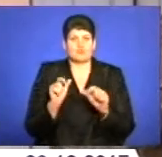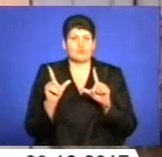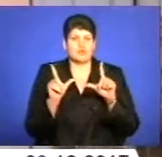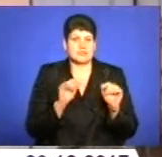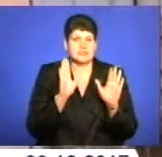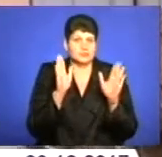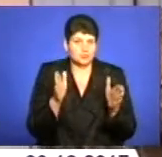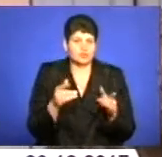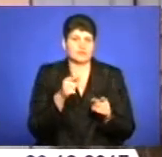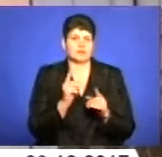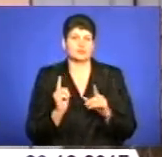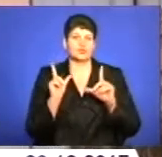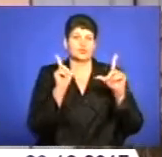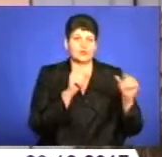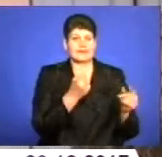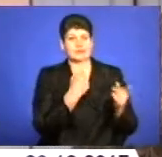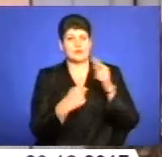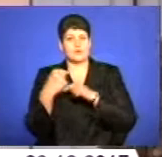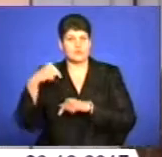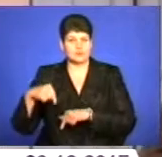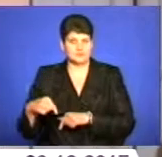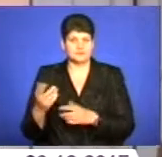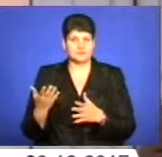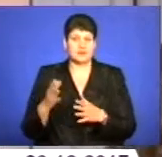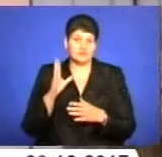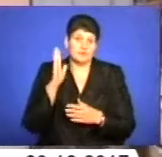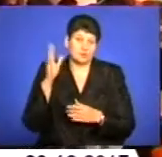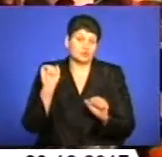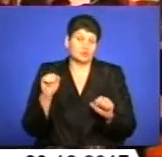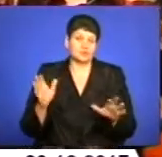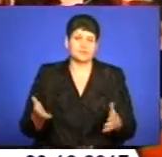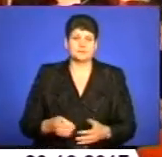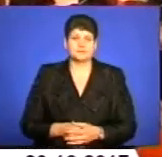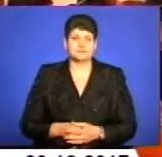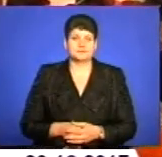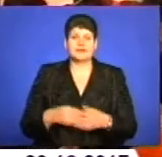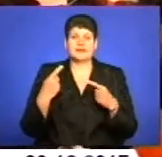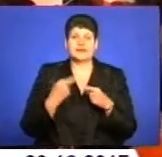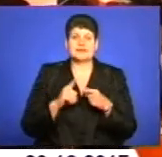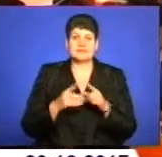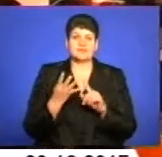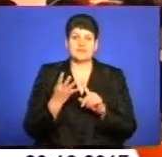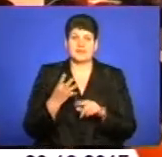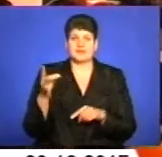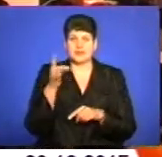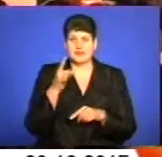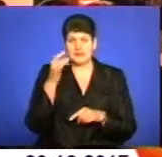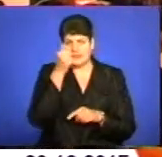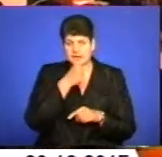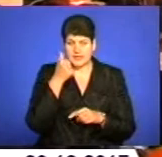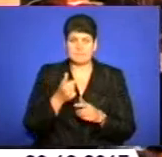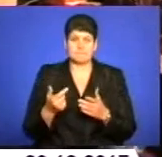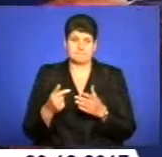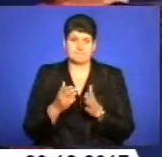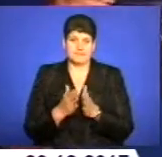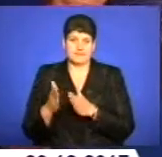буде, вони сюди, ті туди. Думаю, це все в майбутньому можливо. Це вже четвертий рік поспіль. Спілка української молоді